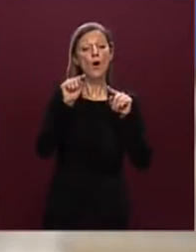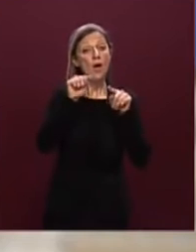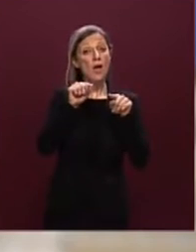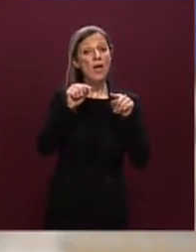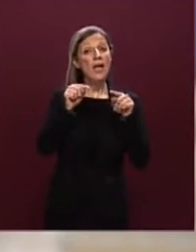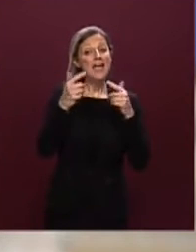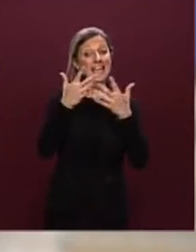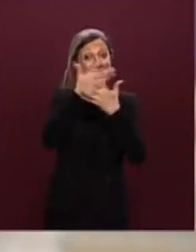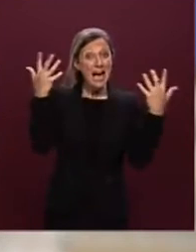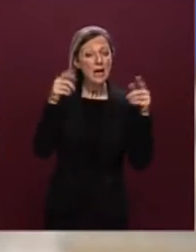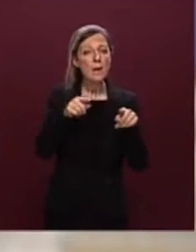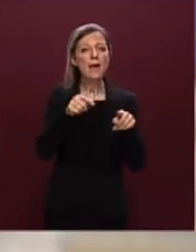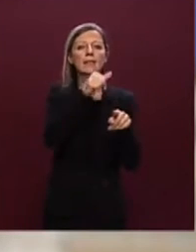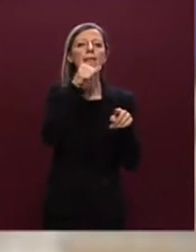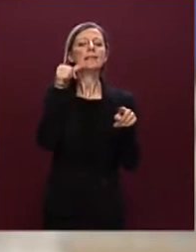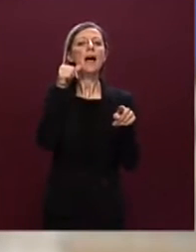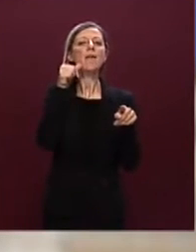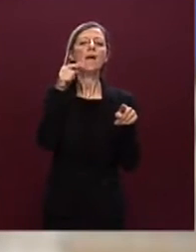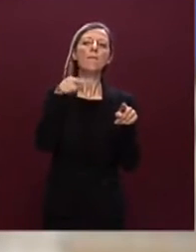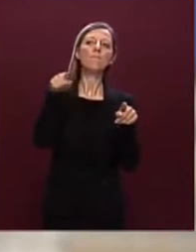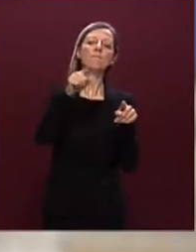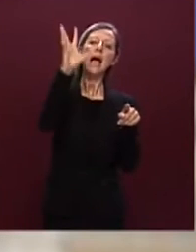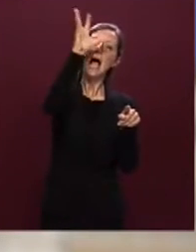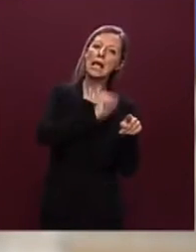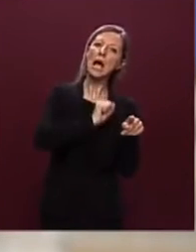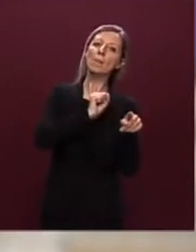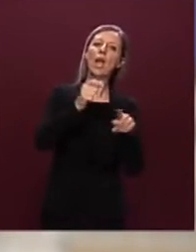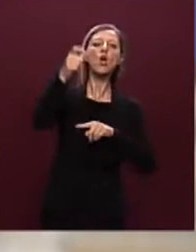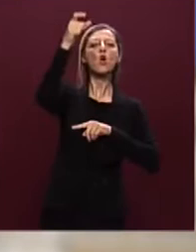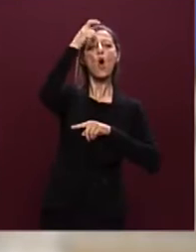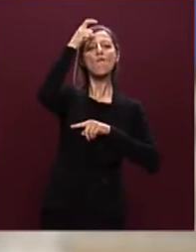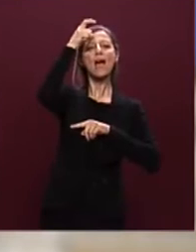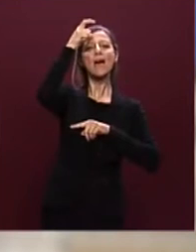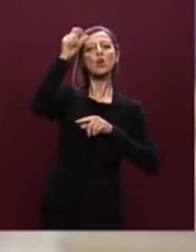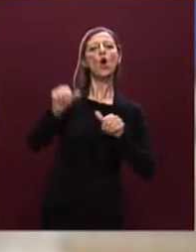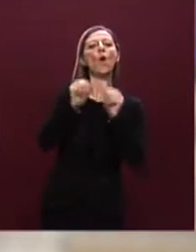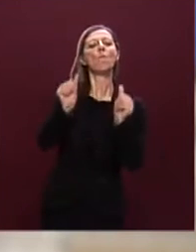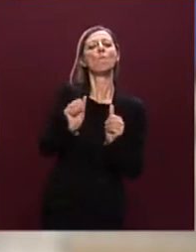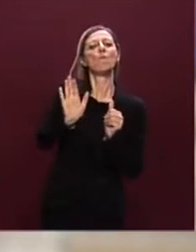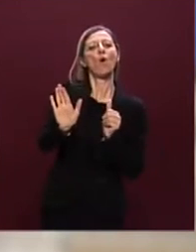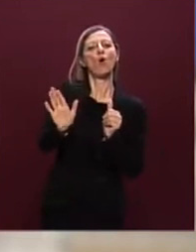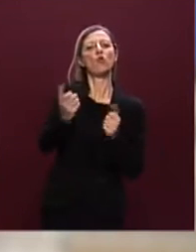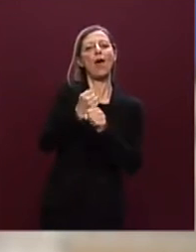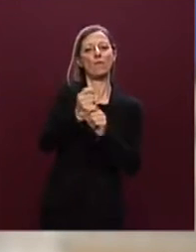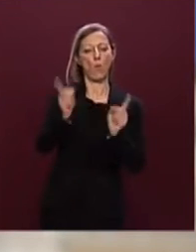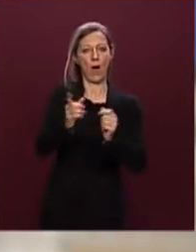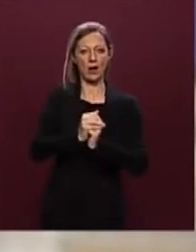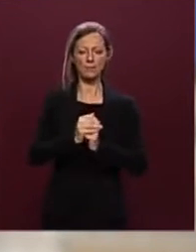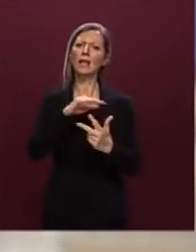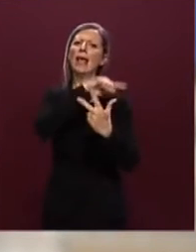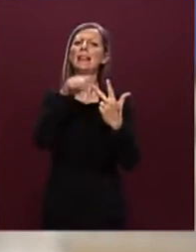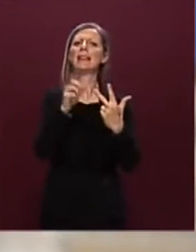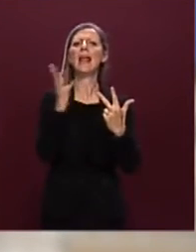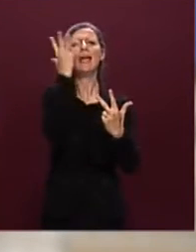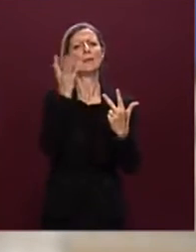chiarimenti servono a far comprendere l'impostazione che il Governo mette in campo farò tre esempi concreti in questa direzione